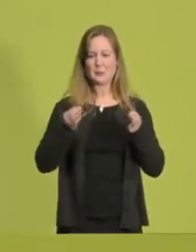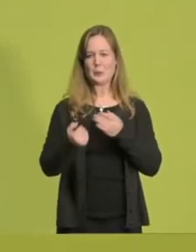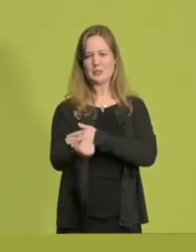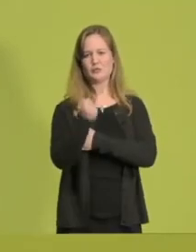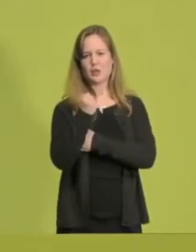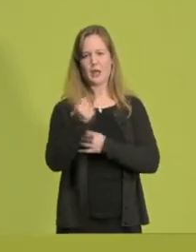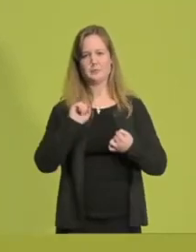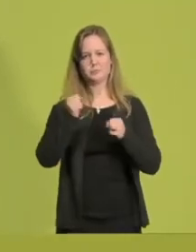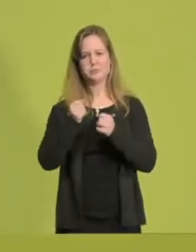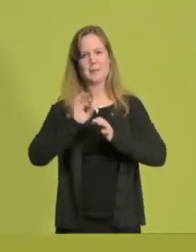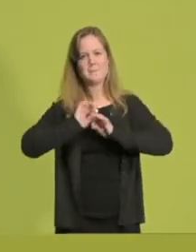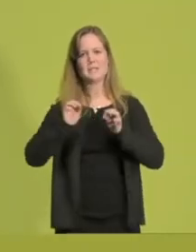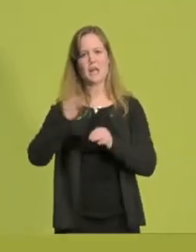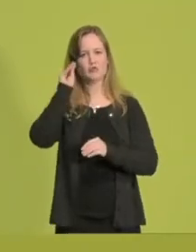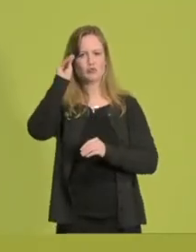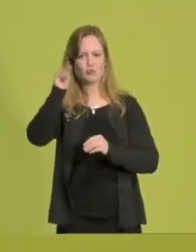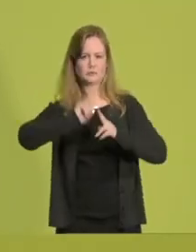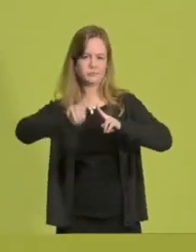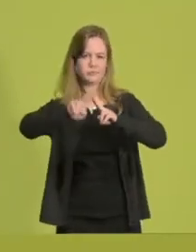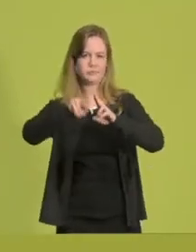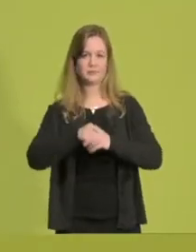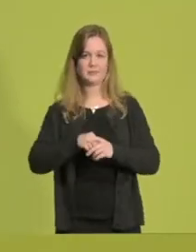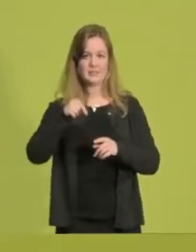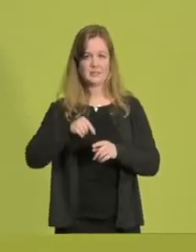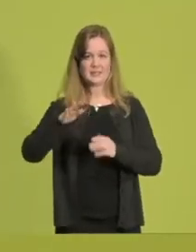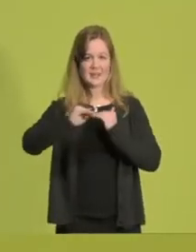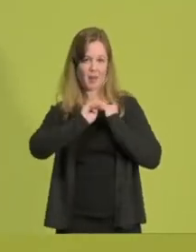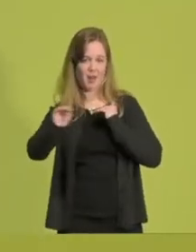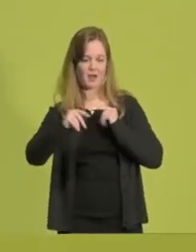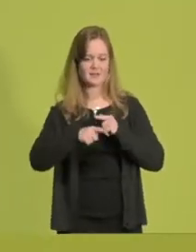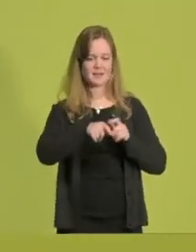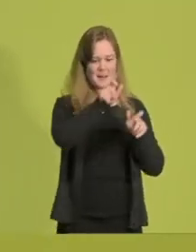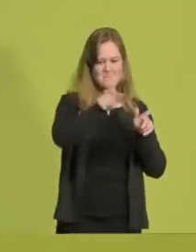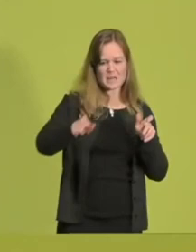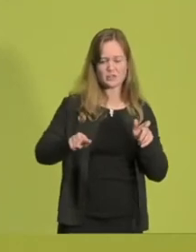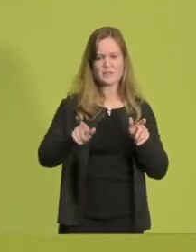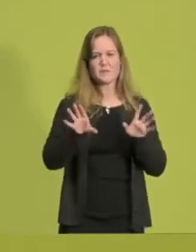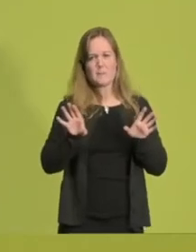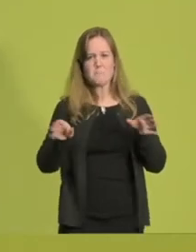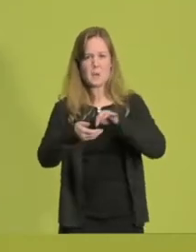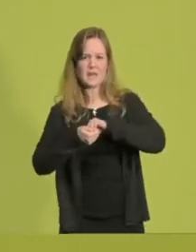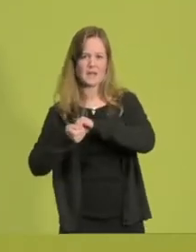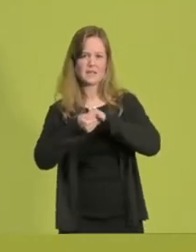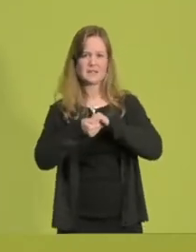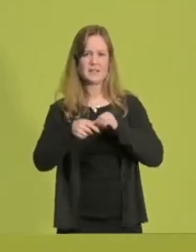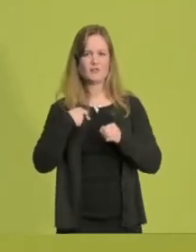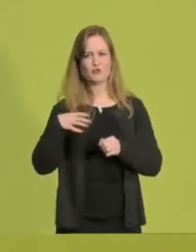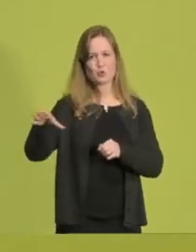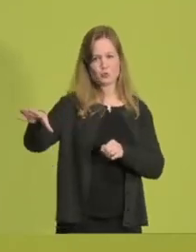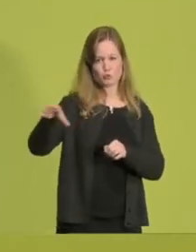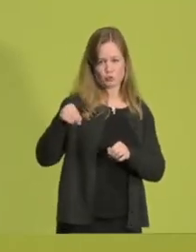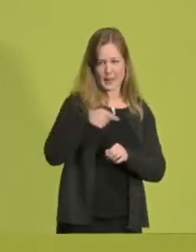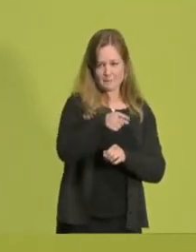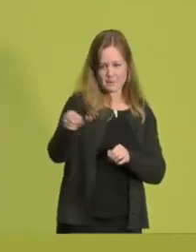in eine bessere Zukunft erreichen. Für dieses Land, für diese Menschen, für unser Miteinander möchte ich gemeinsam mit euch bei dieser